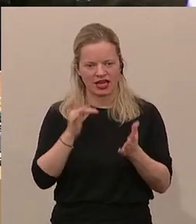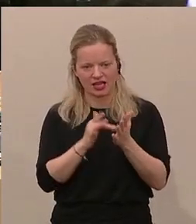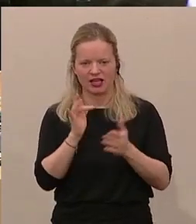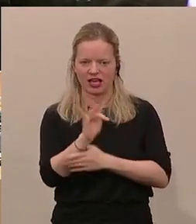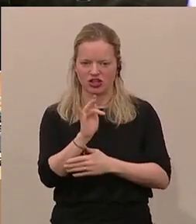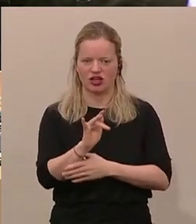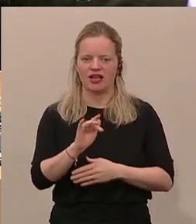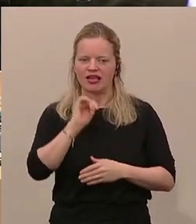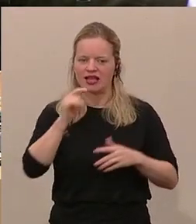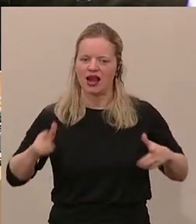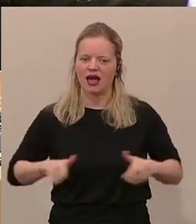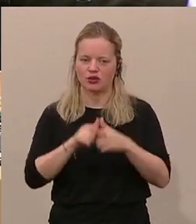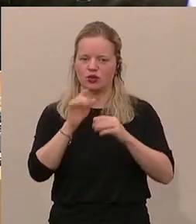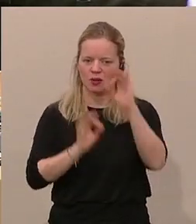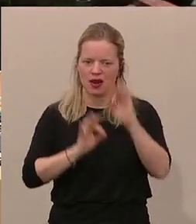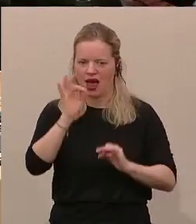roter Gesundheitsminister.